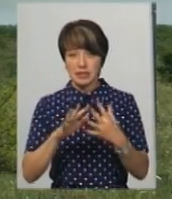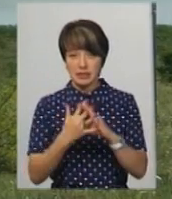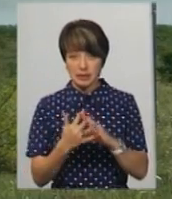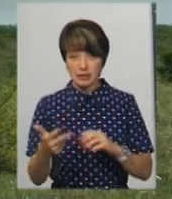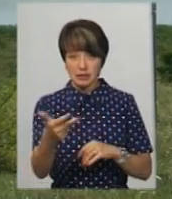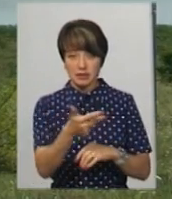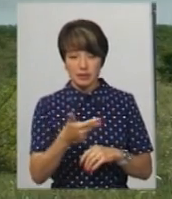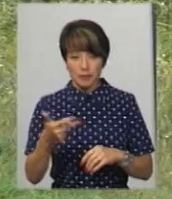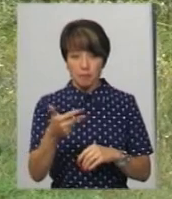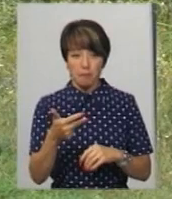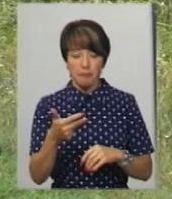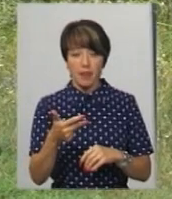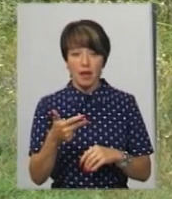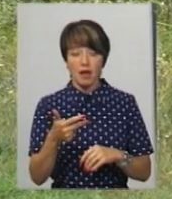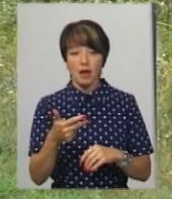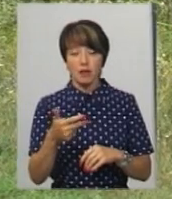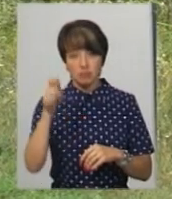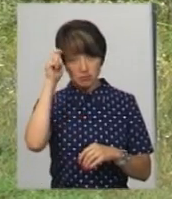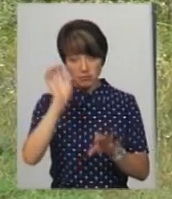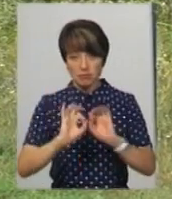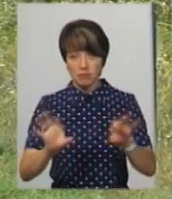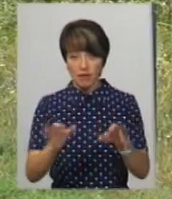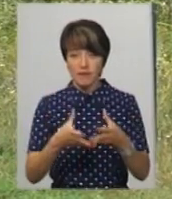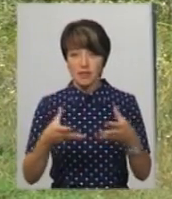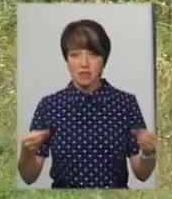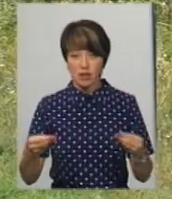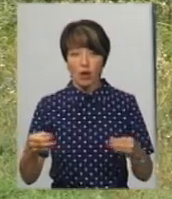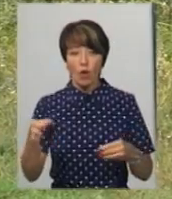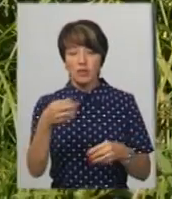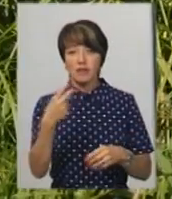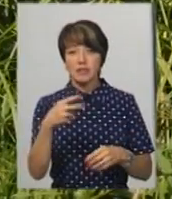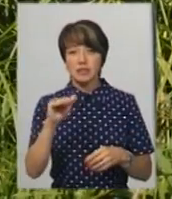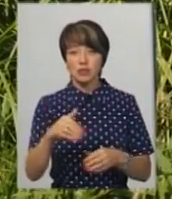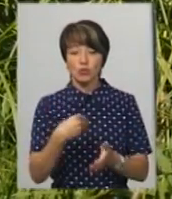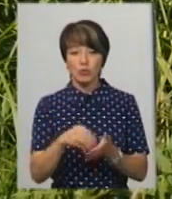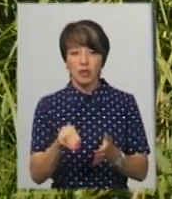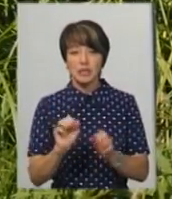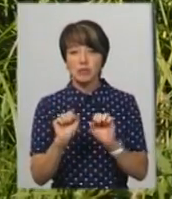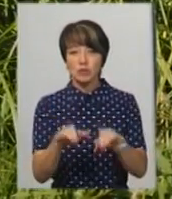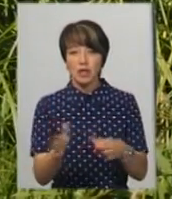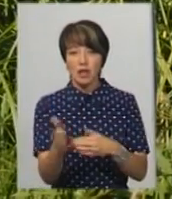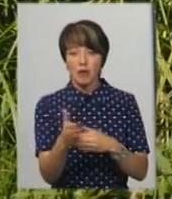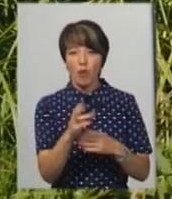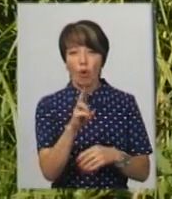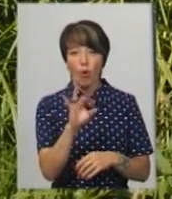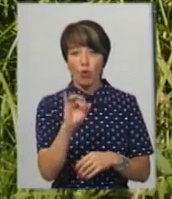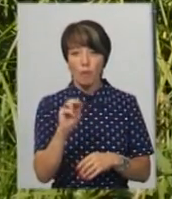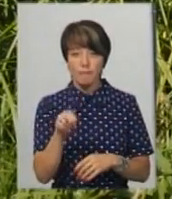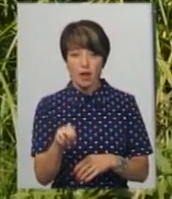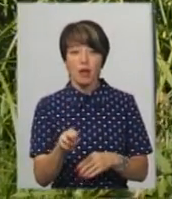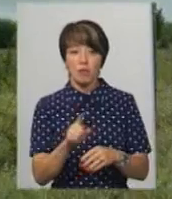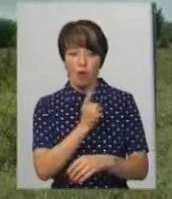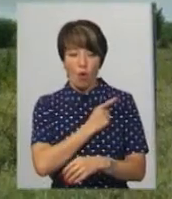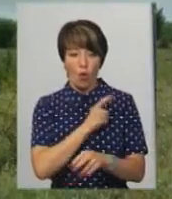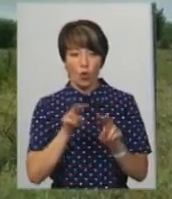Зелена, Криків та Вікторівка Петра Семенешина, навісні цьогоріч в озеро на 20 тисяч гривень закупили і запустили мальок Коропа. З тих пір водойма під